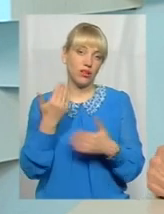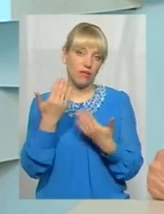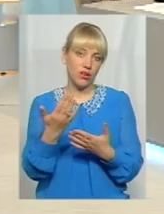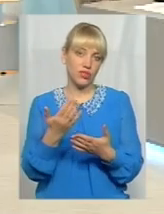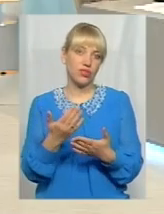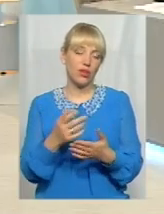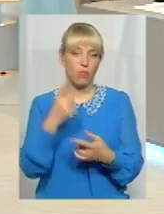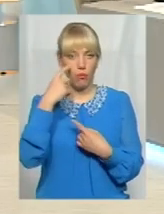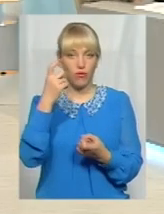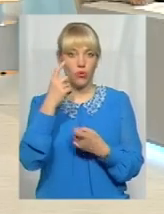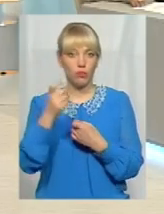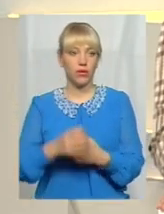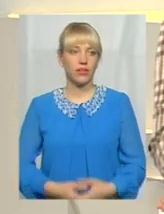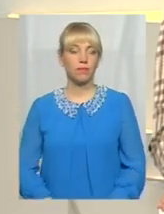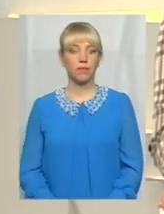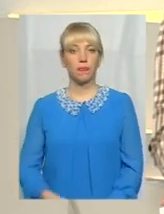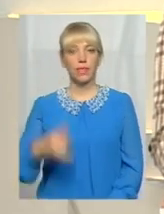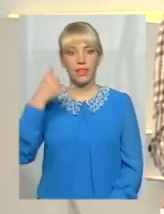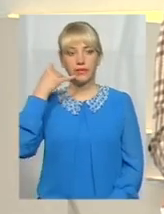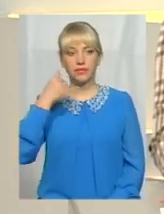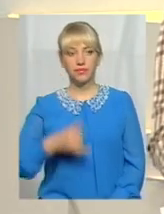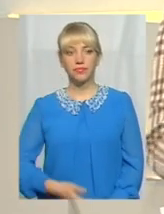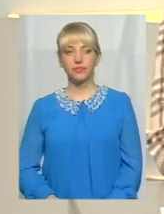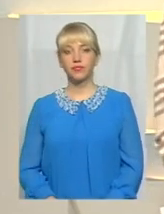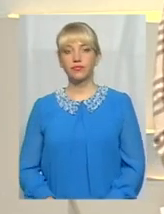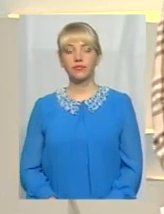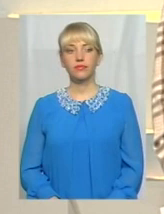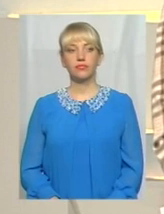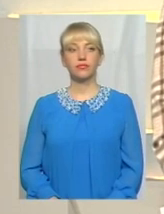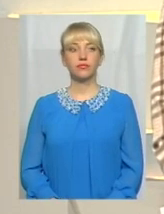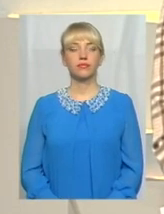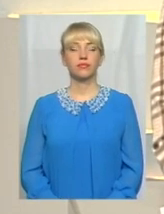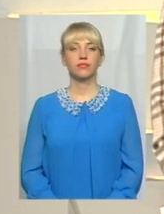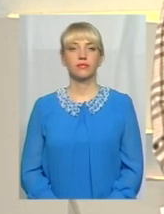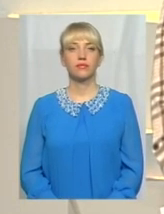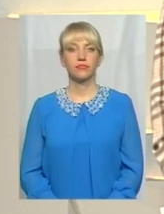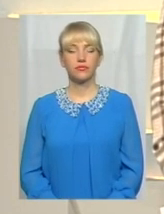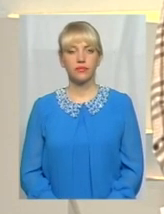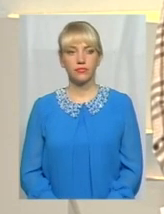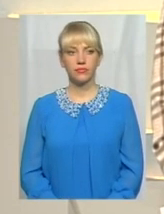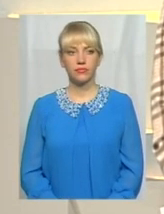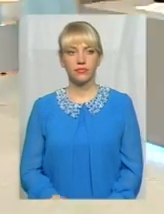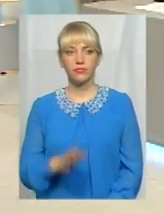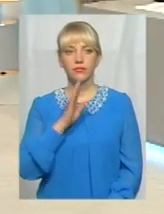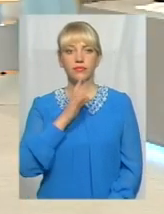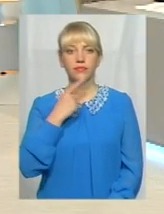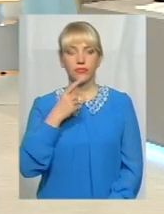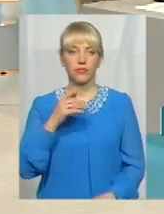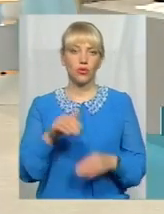повідомлення. Дякую, пан Андрій, на зв'язку ще один глядач, давайте почуємо. Добрий вечір. Доброго дня.